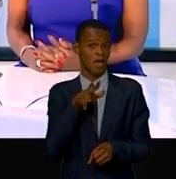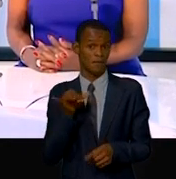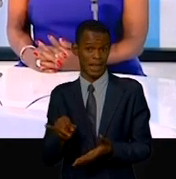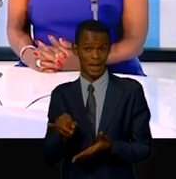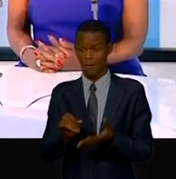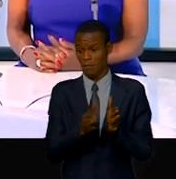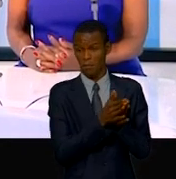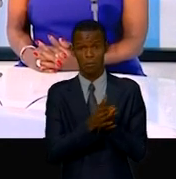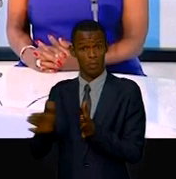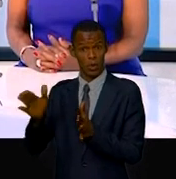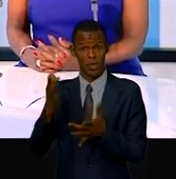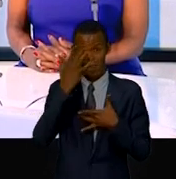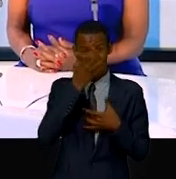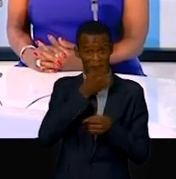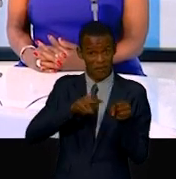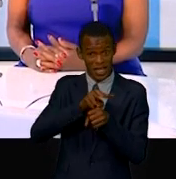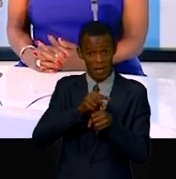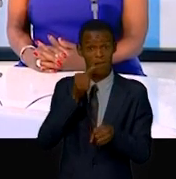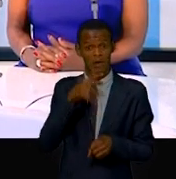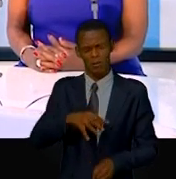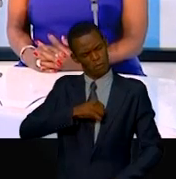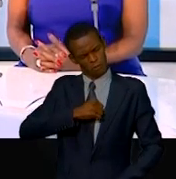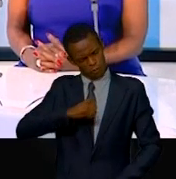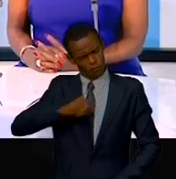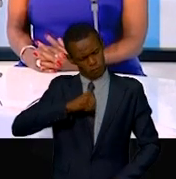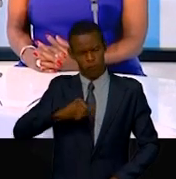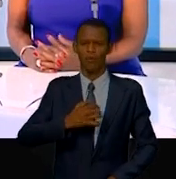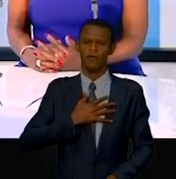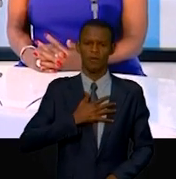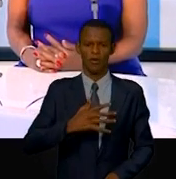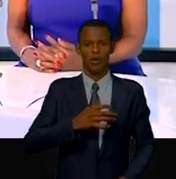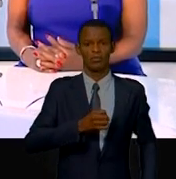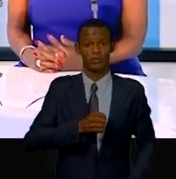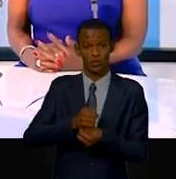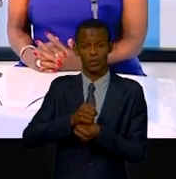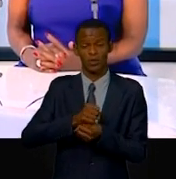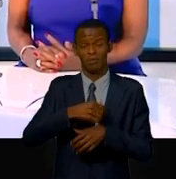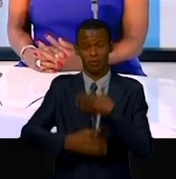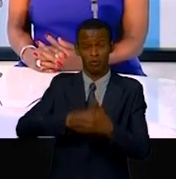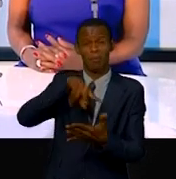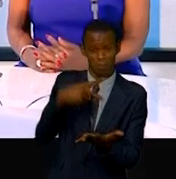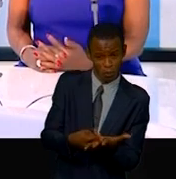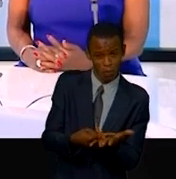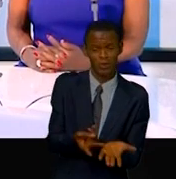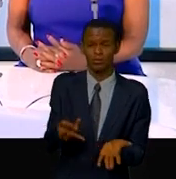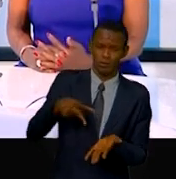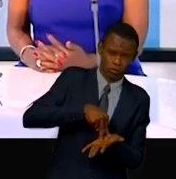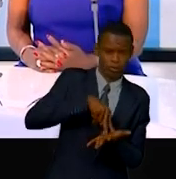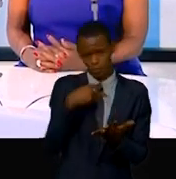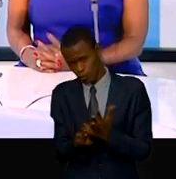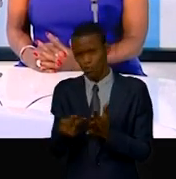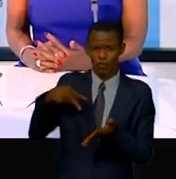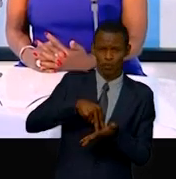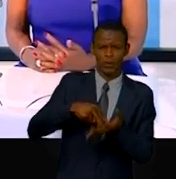extraordinaire résilience, d'une capacité permanente à se relever, à s'adapter, à se réinventer, à sortir des